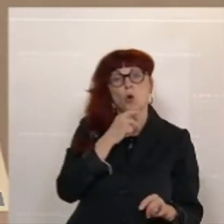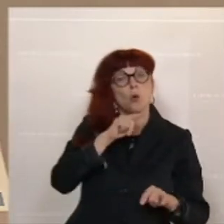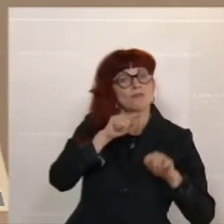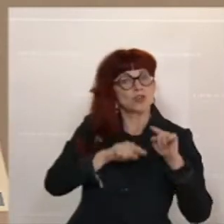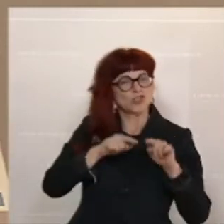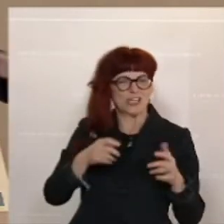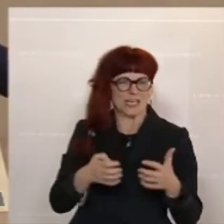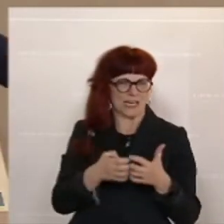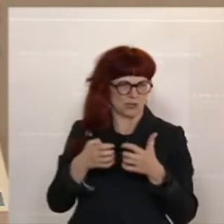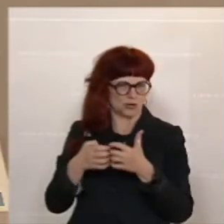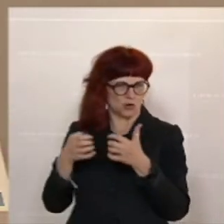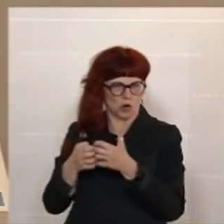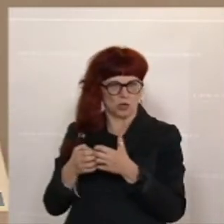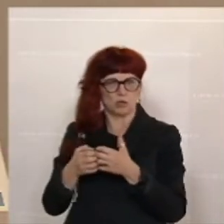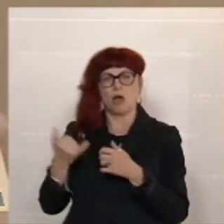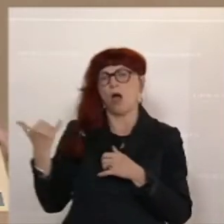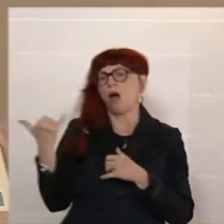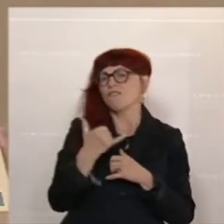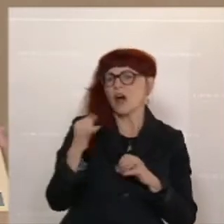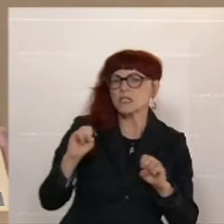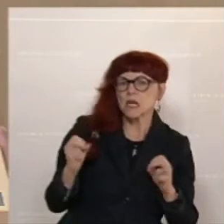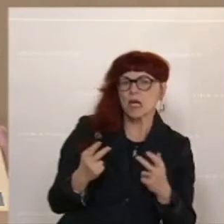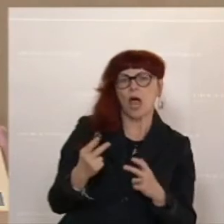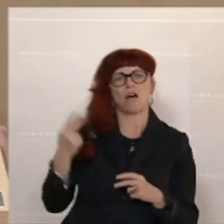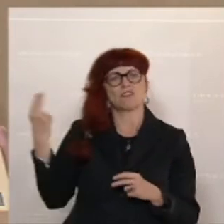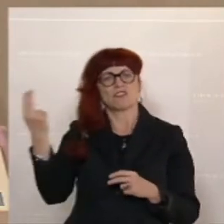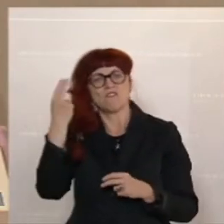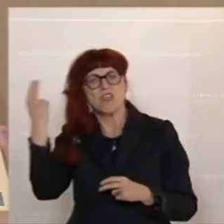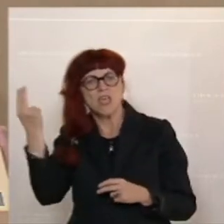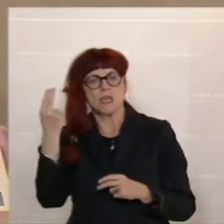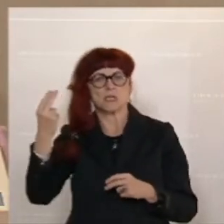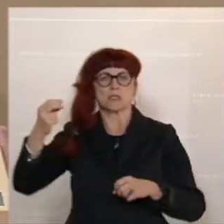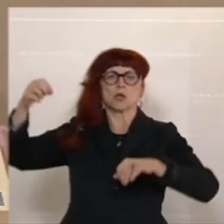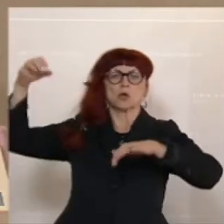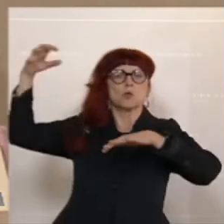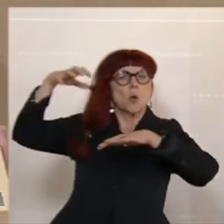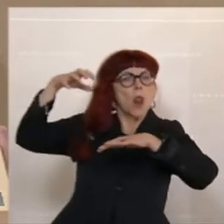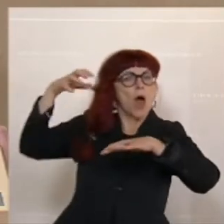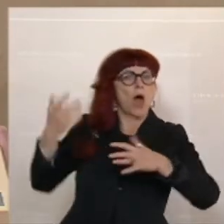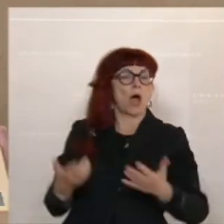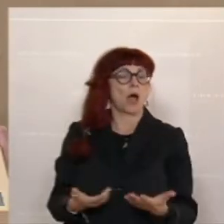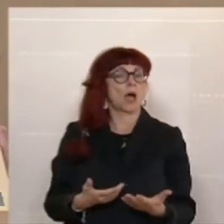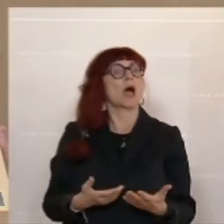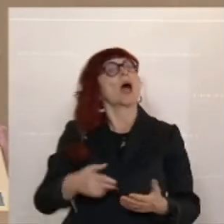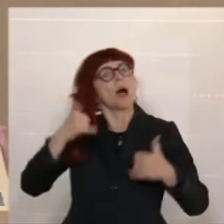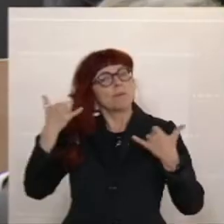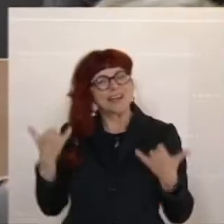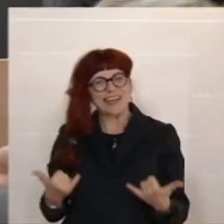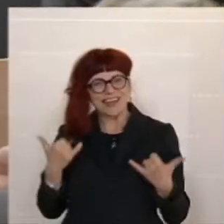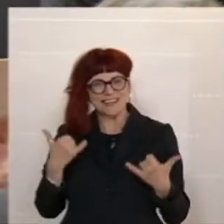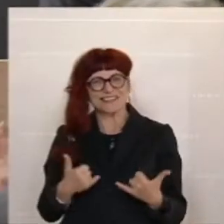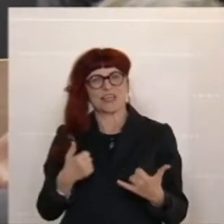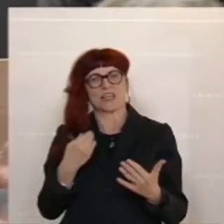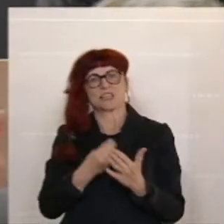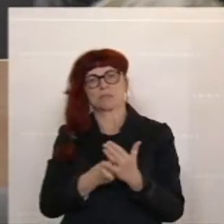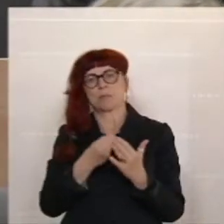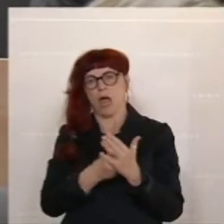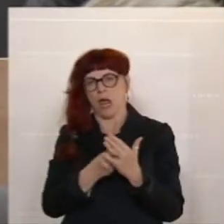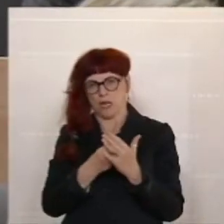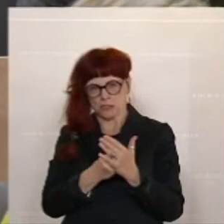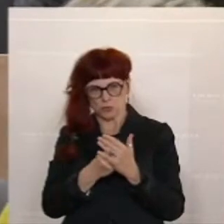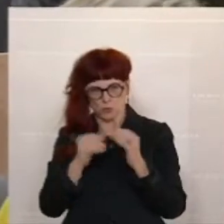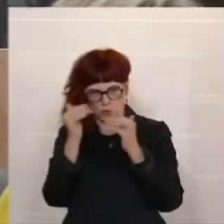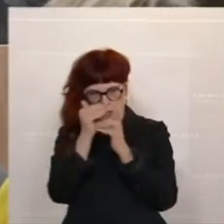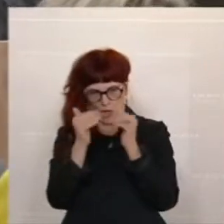erzeugt. Sie wissen das. Wasserkraft, Windkraft, Gas, Sonnenenergie. Und das aktuelle Preisbildungssystem ist so absurd,